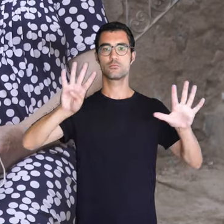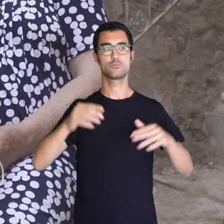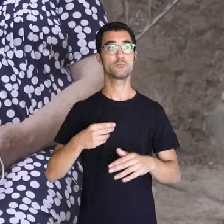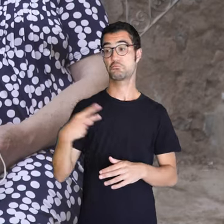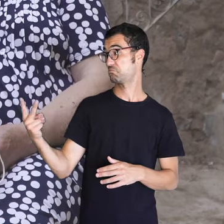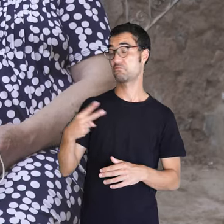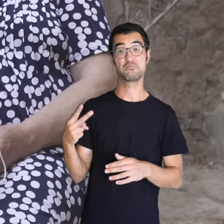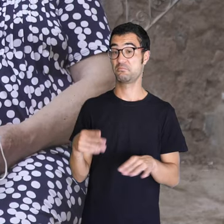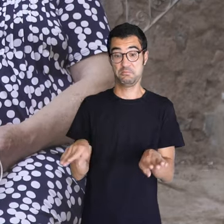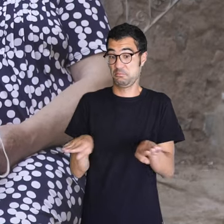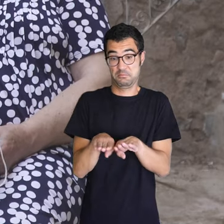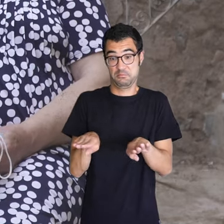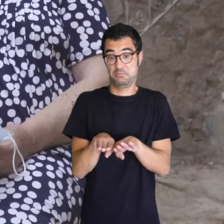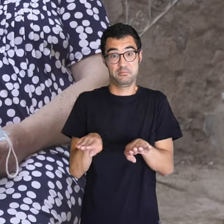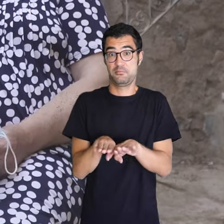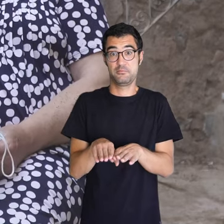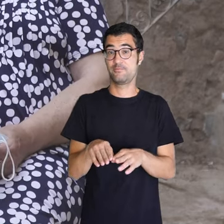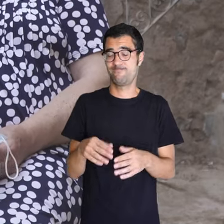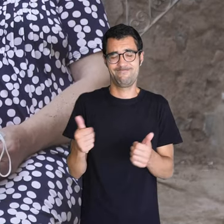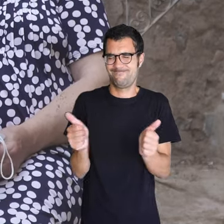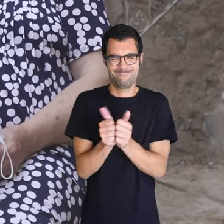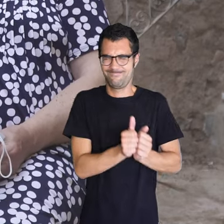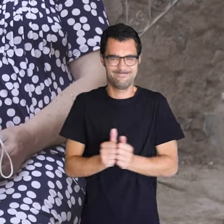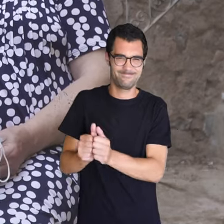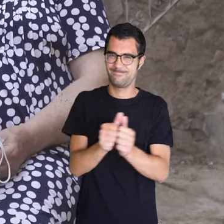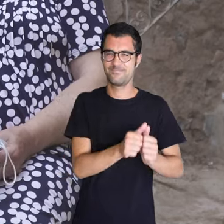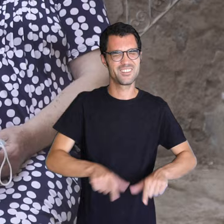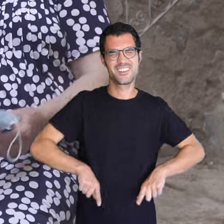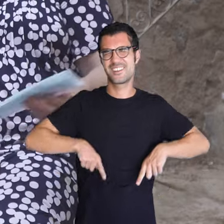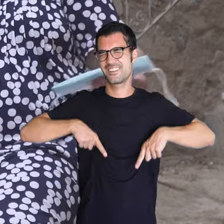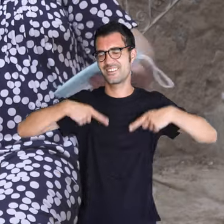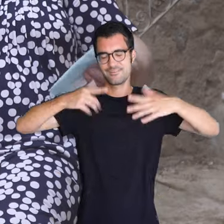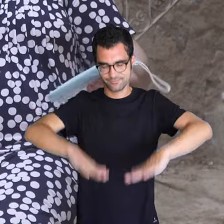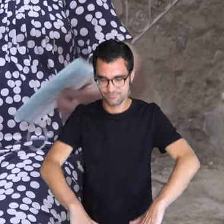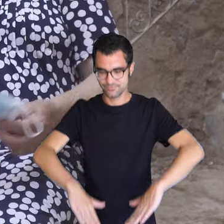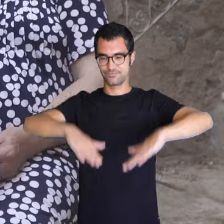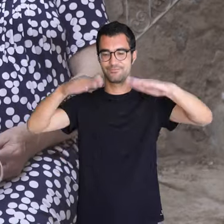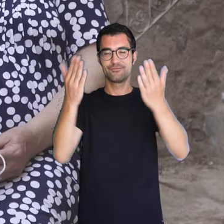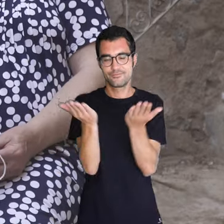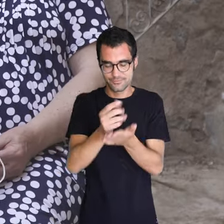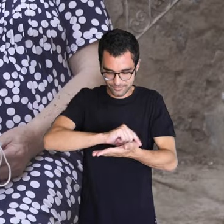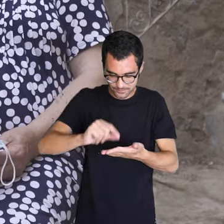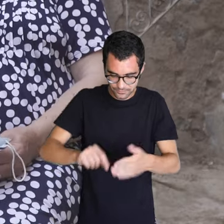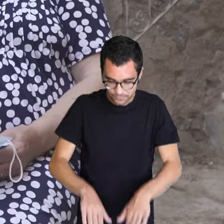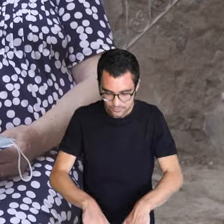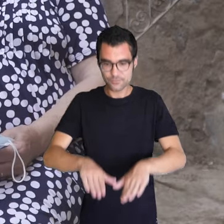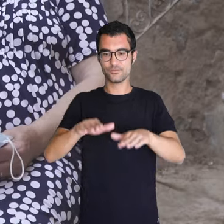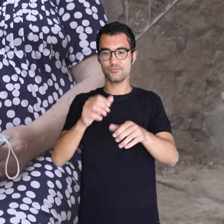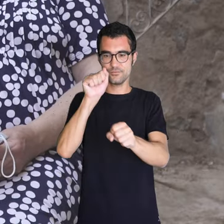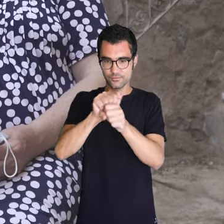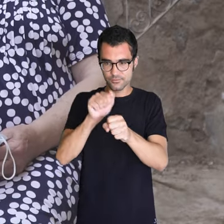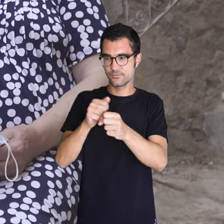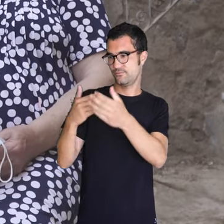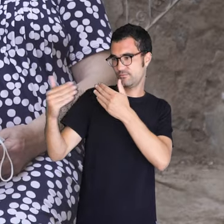De tota sa vida. És que no sé quan te he de dir, de tota sa vida. Hem anat a escola juntes, hem congregat